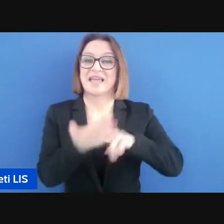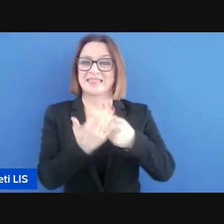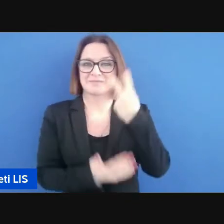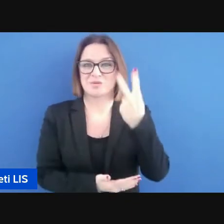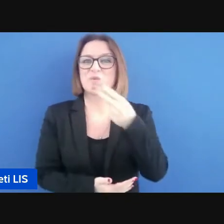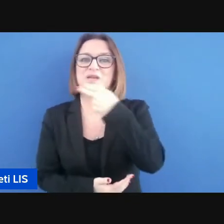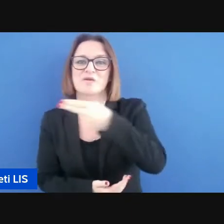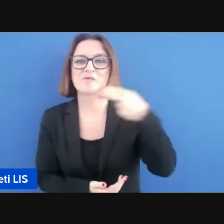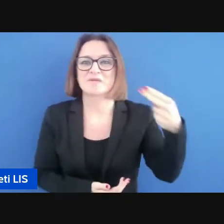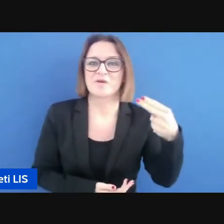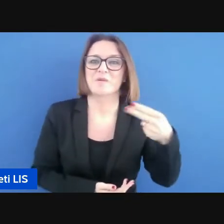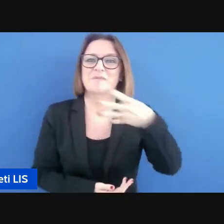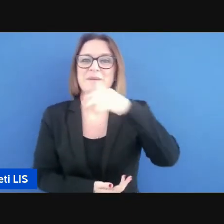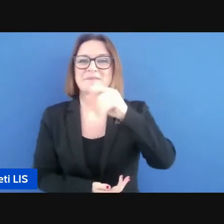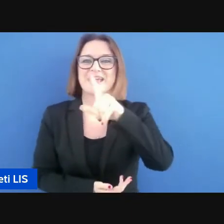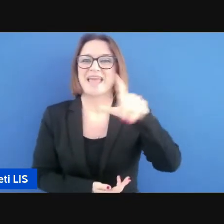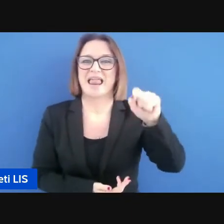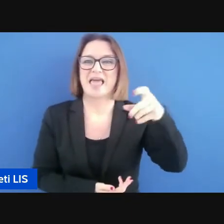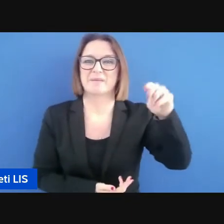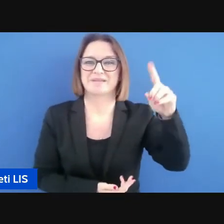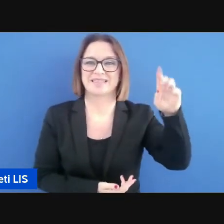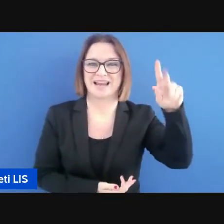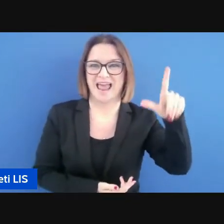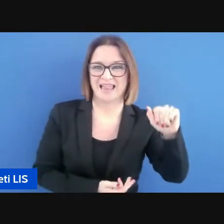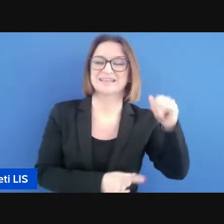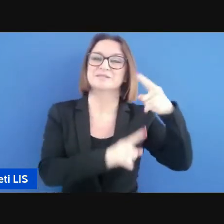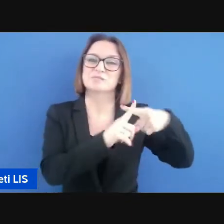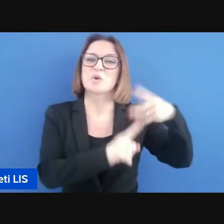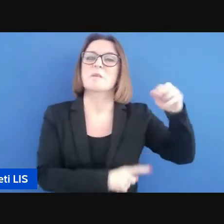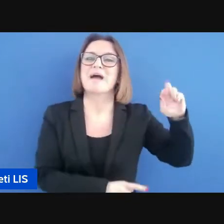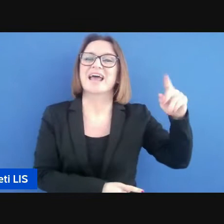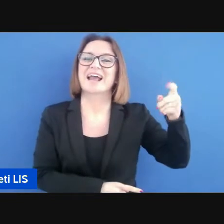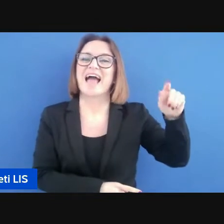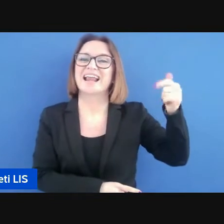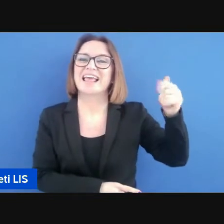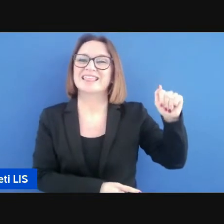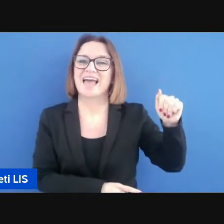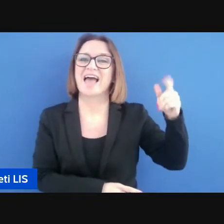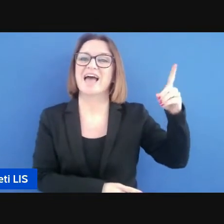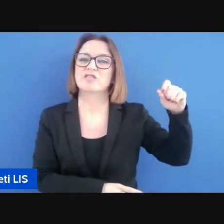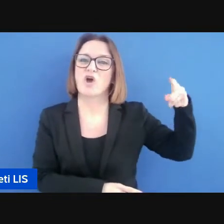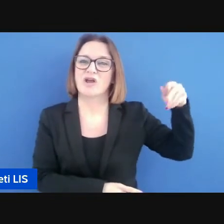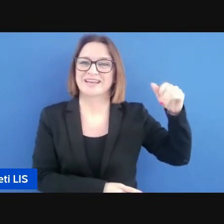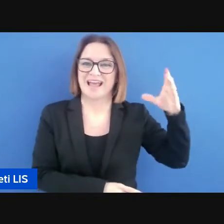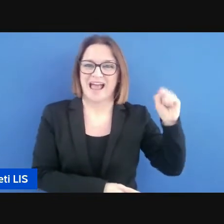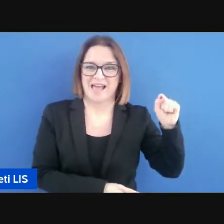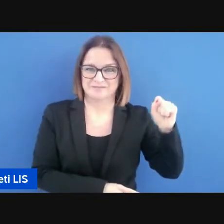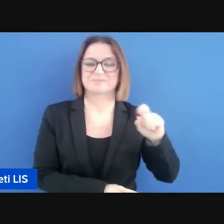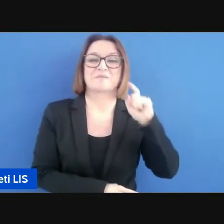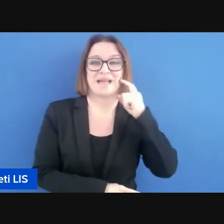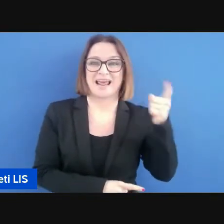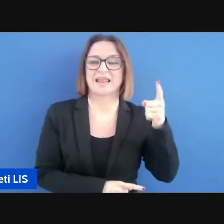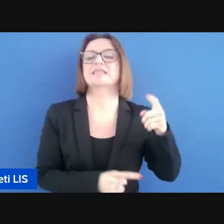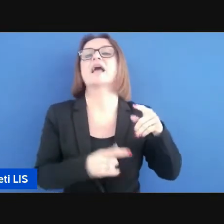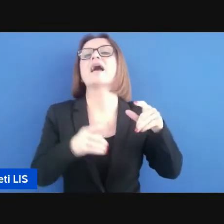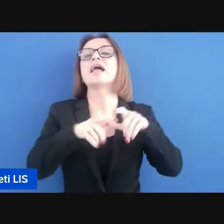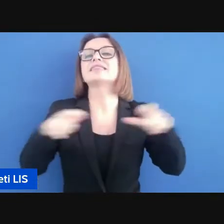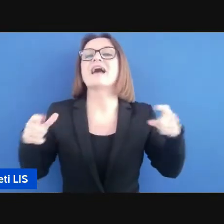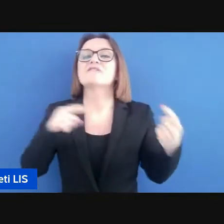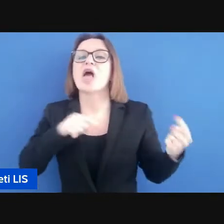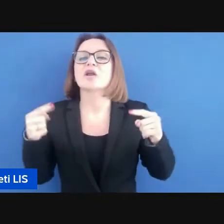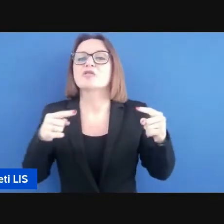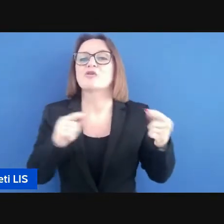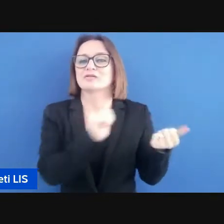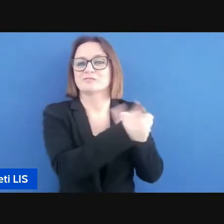pedrali e in questo momento e margarita donica che si alterneranno durante tutta la tavola rotonda ringrazio naturalmente